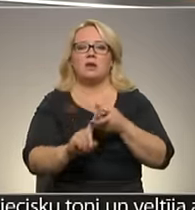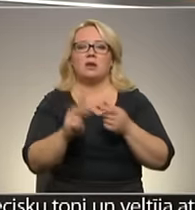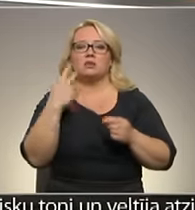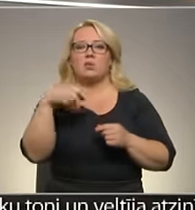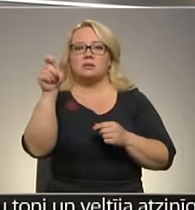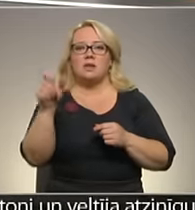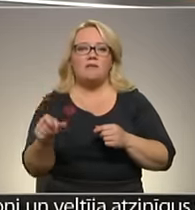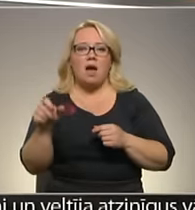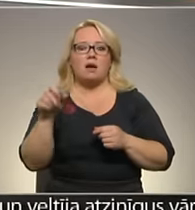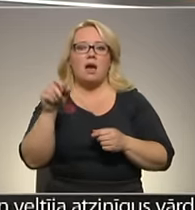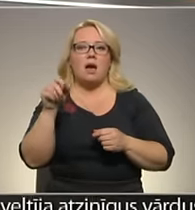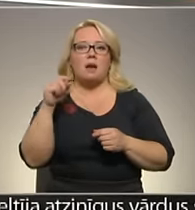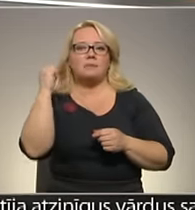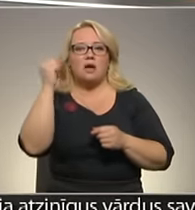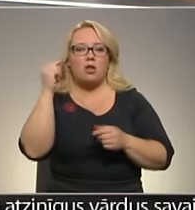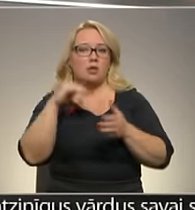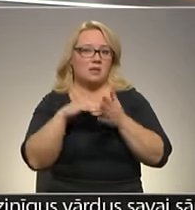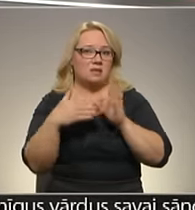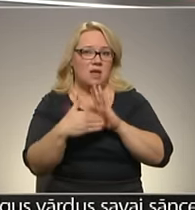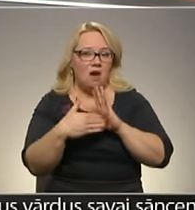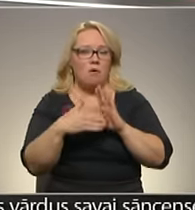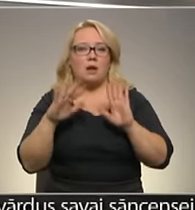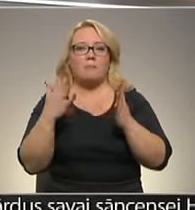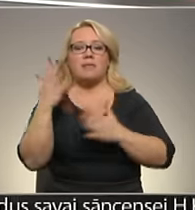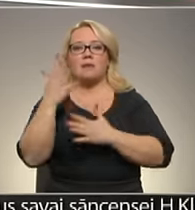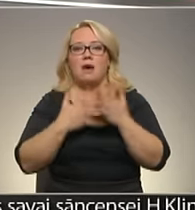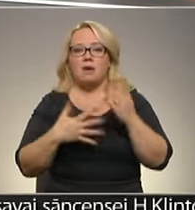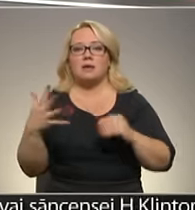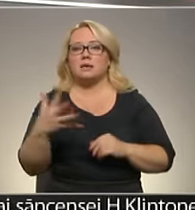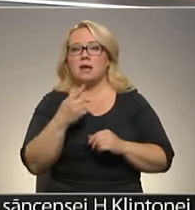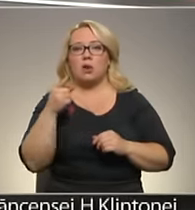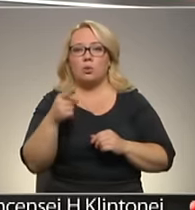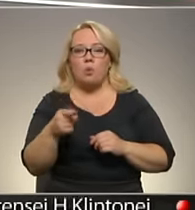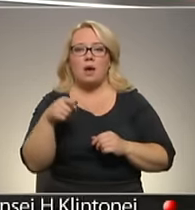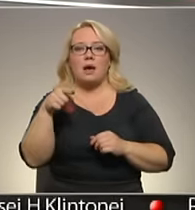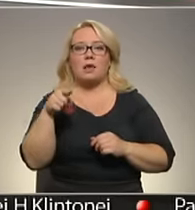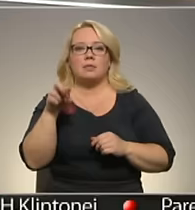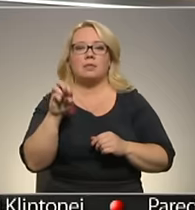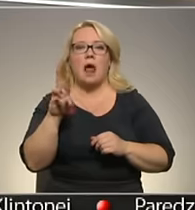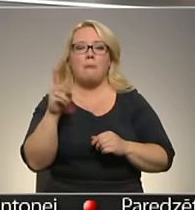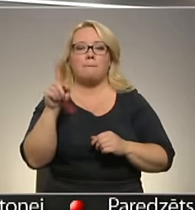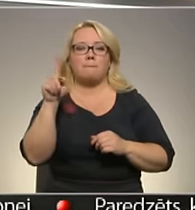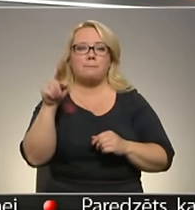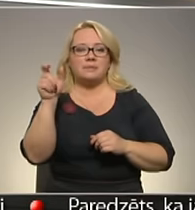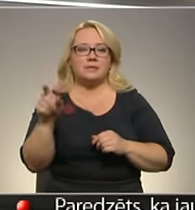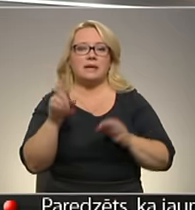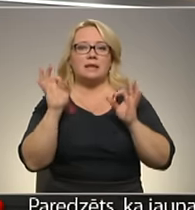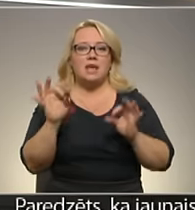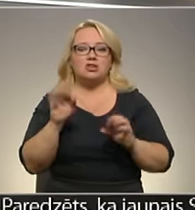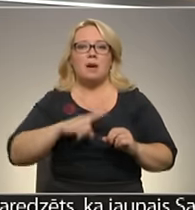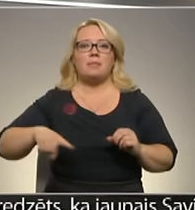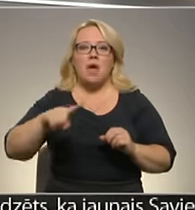psiholoģiskā stāvokļa, bet jebkurā gadījumā ir jārēķinās ar to, ka Trumps ir tiešām tautas